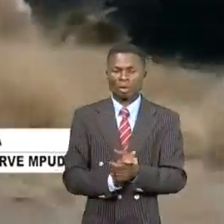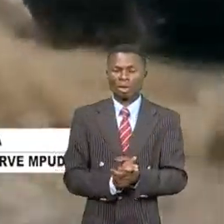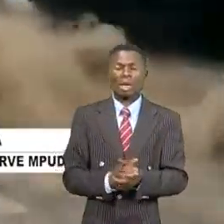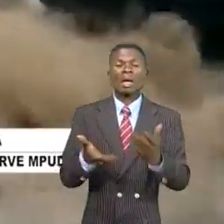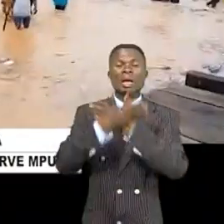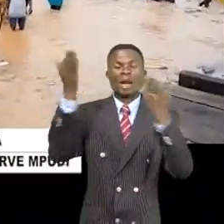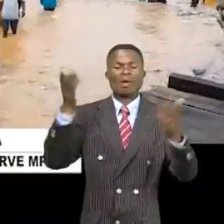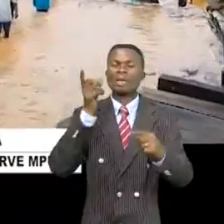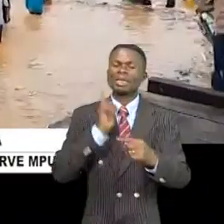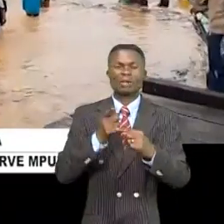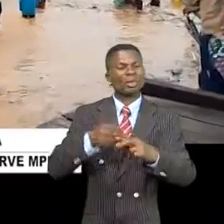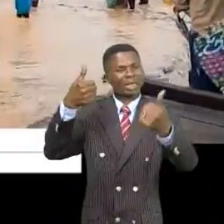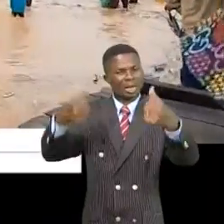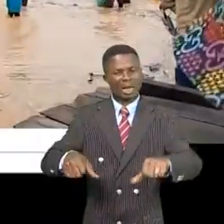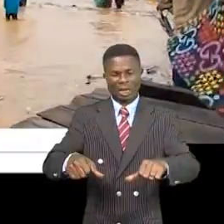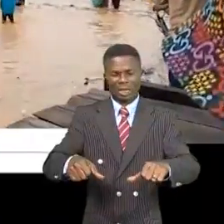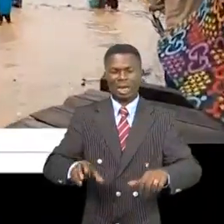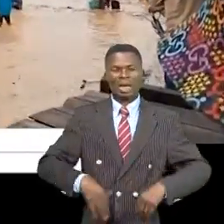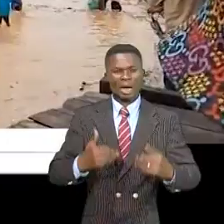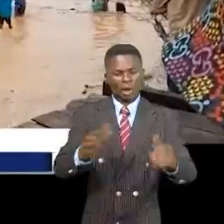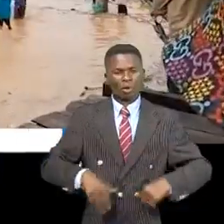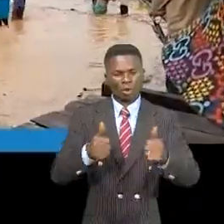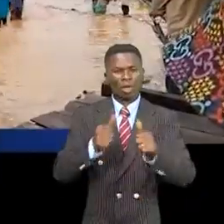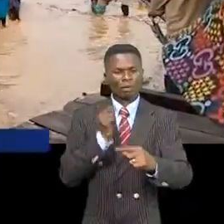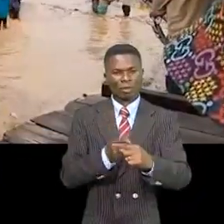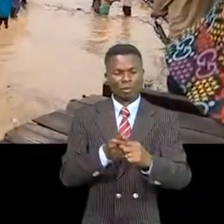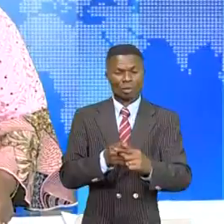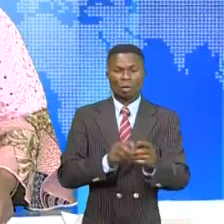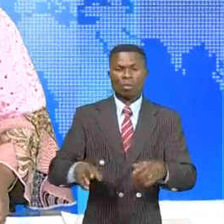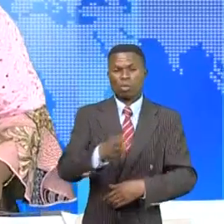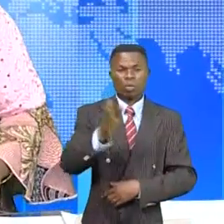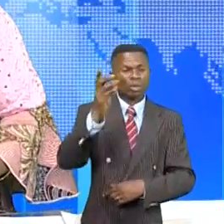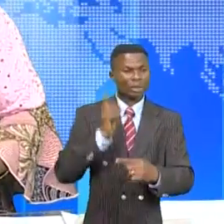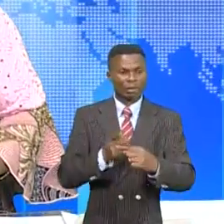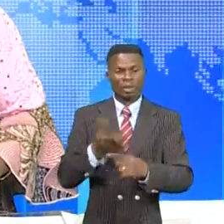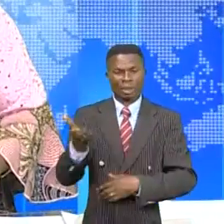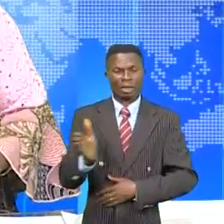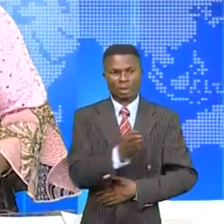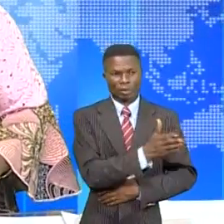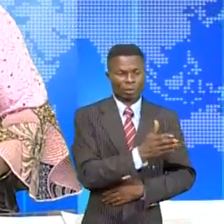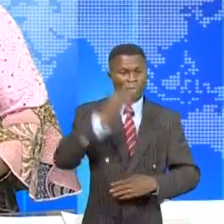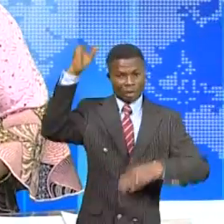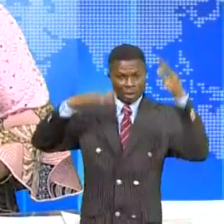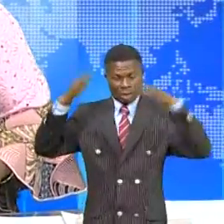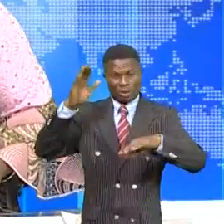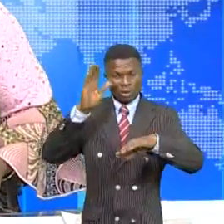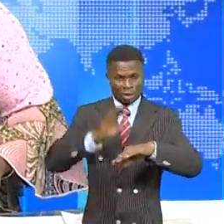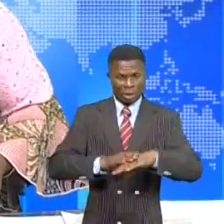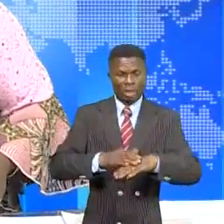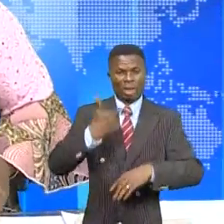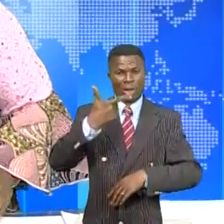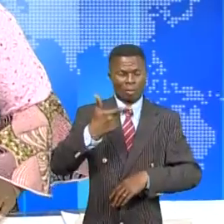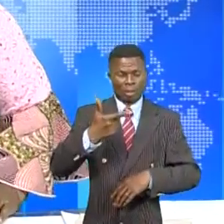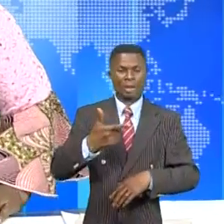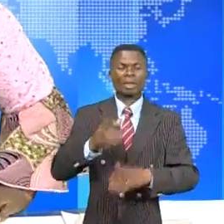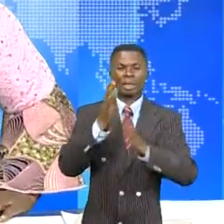ville invivable et surtout difficile pour se déplacer. Toujours suite à la pluie qui s'est abattue dernièrement